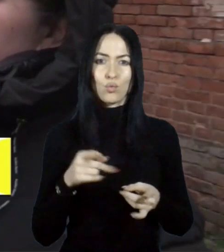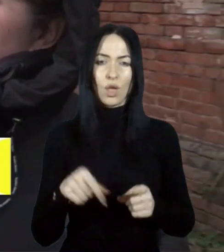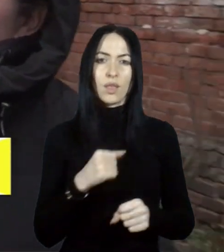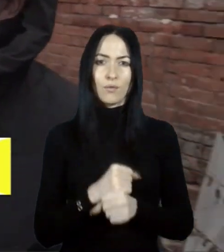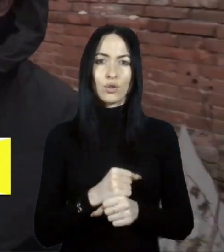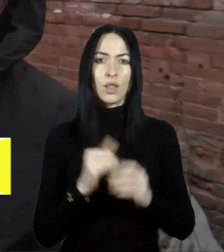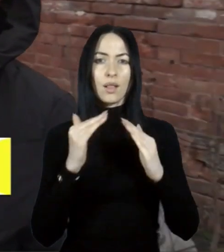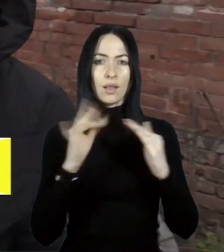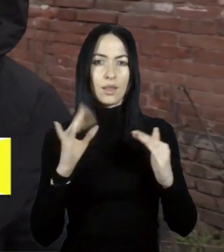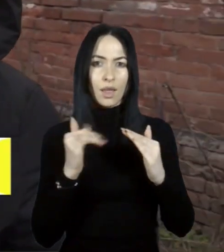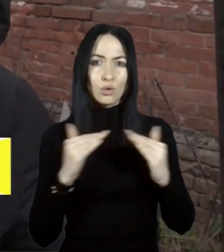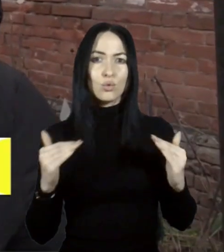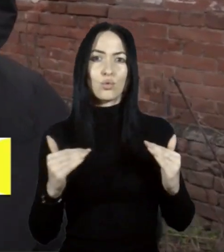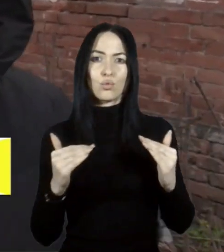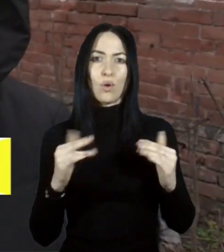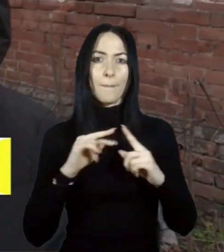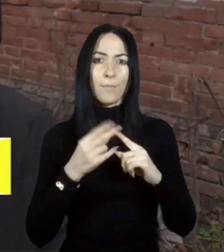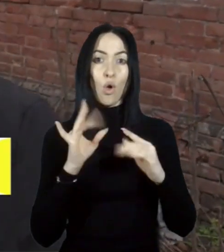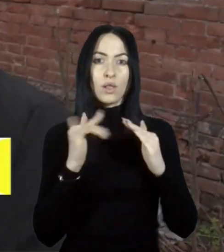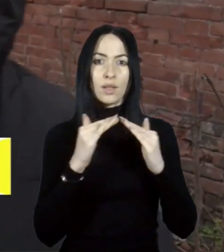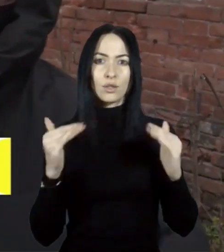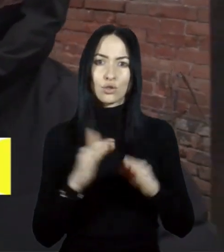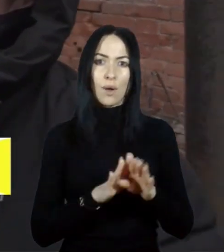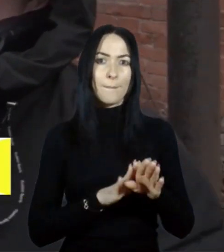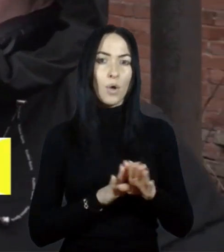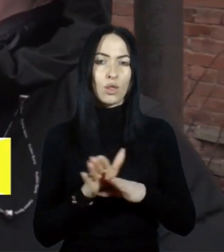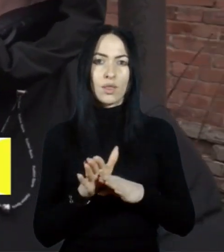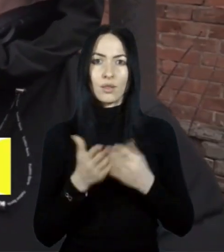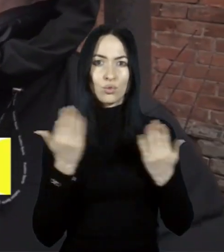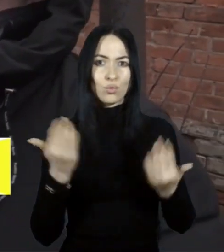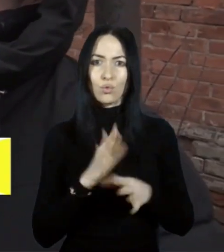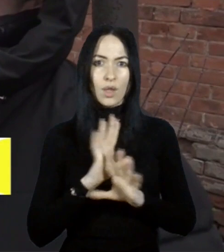Кришу, полкриши повністю не було.